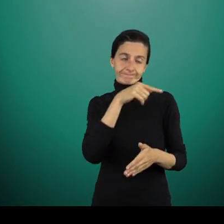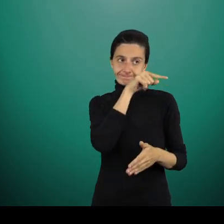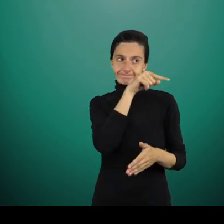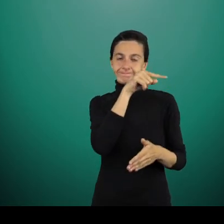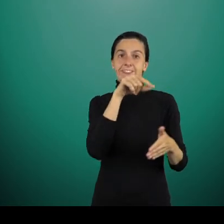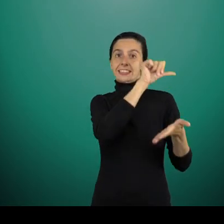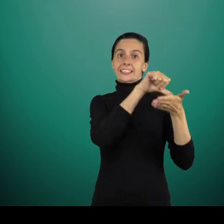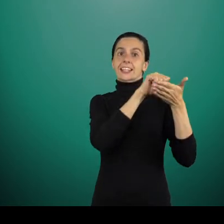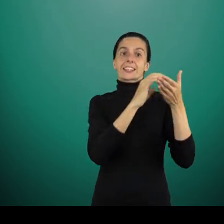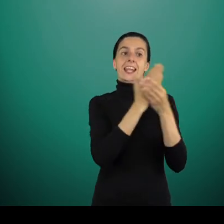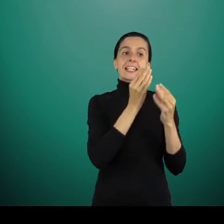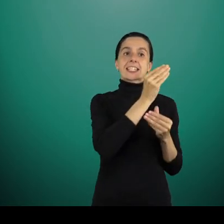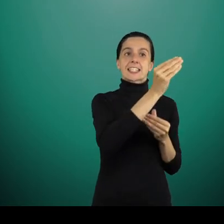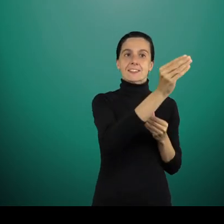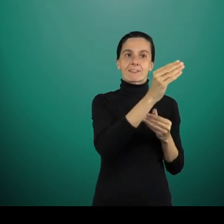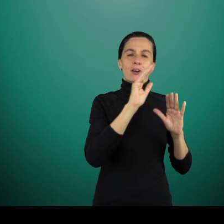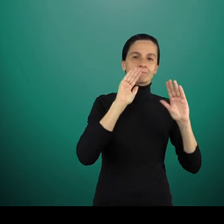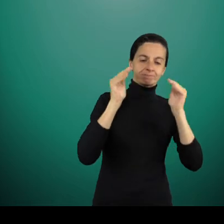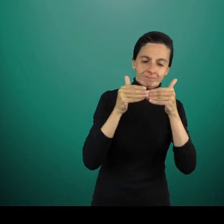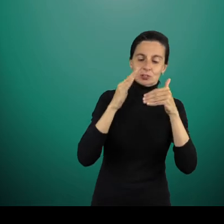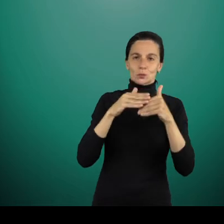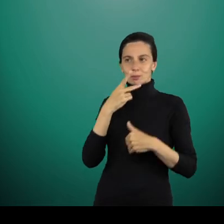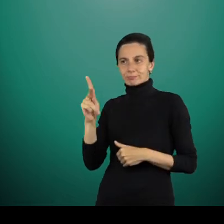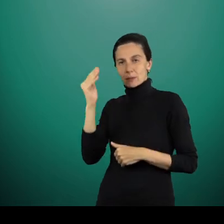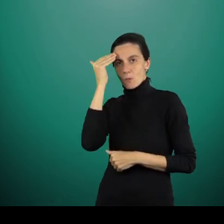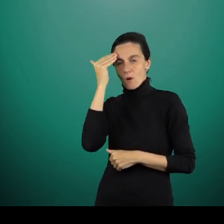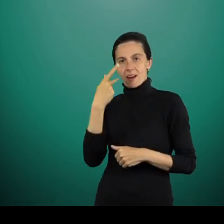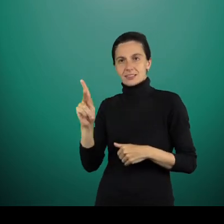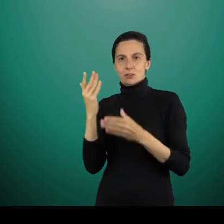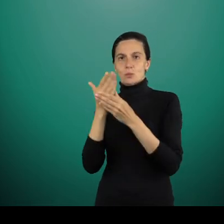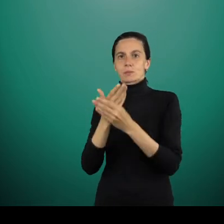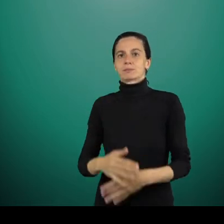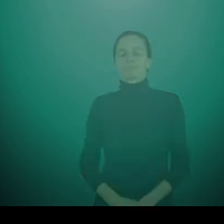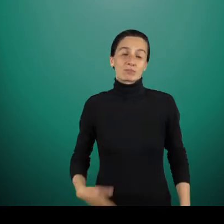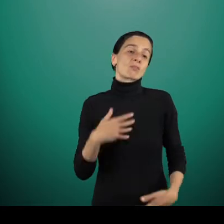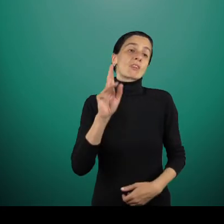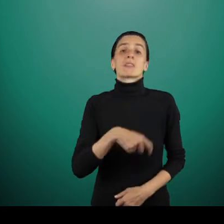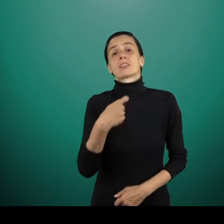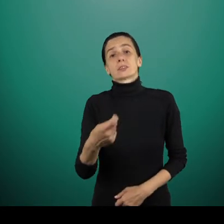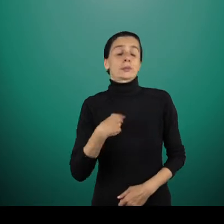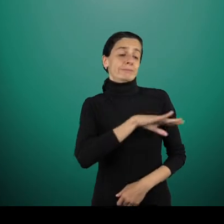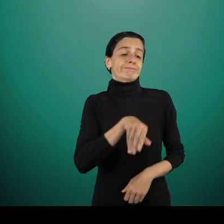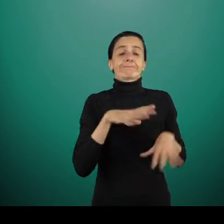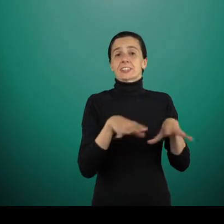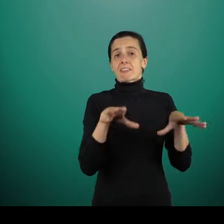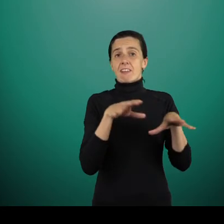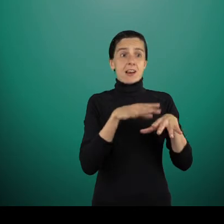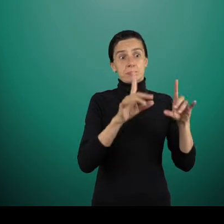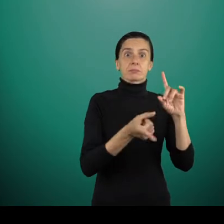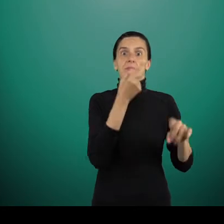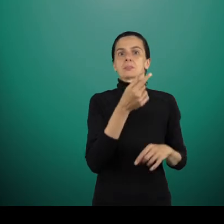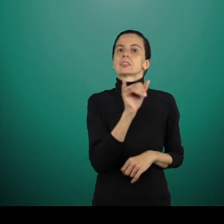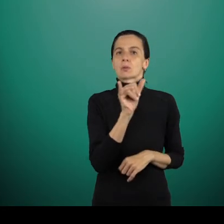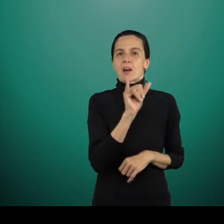Mundaneum est un centre d'archives qui se consacre à ces documents, à cette mémoire. Évidemment, notre travail consiste